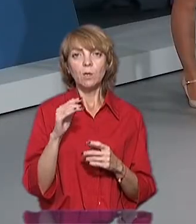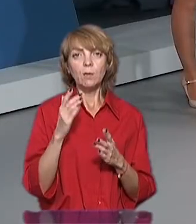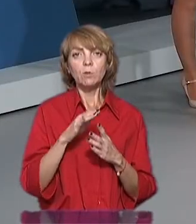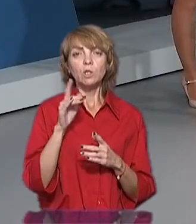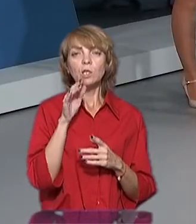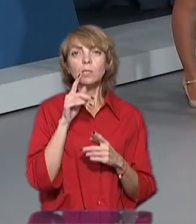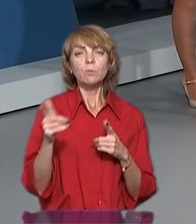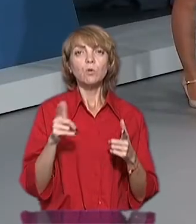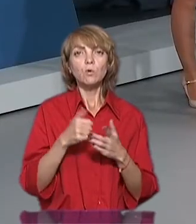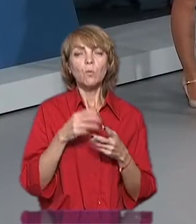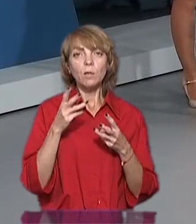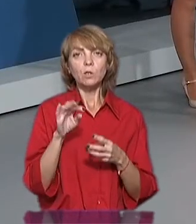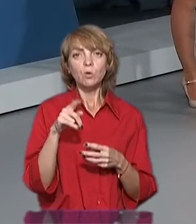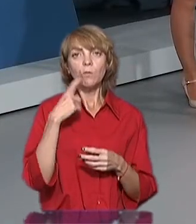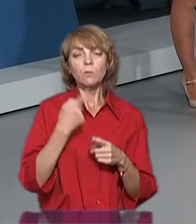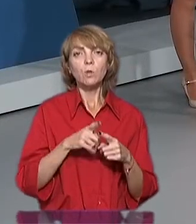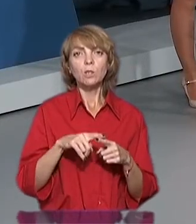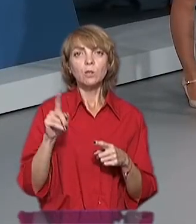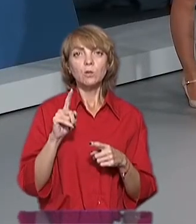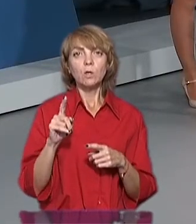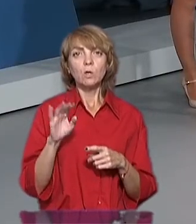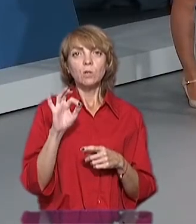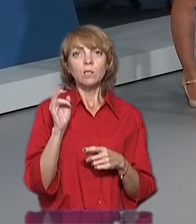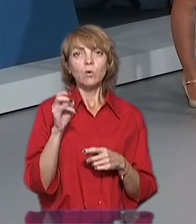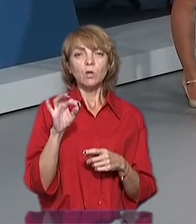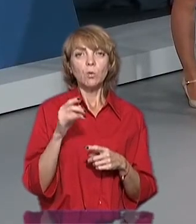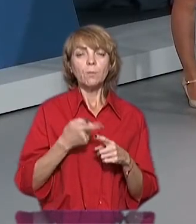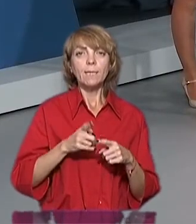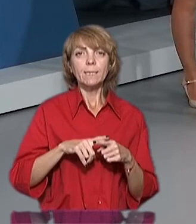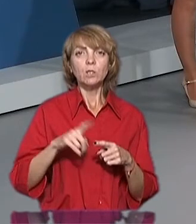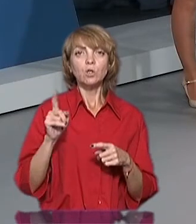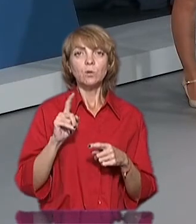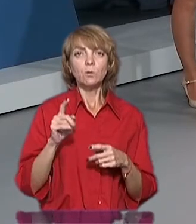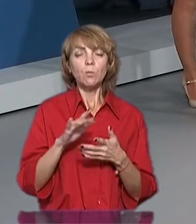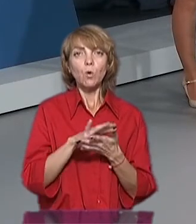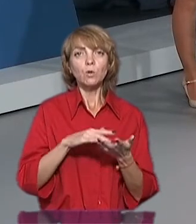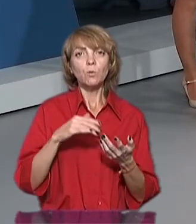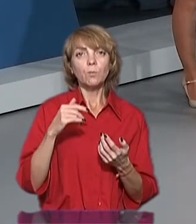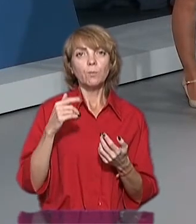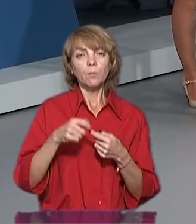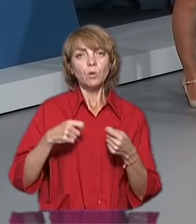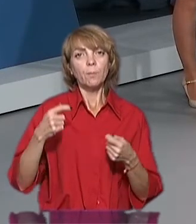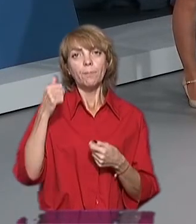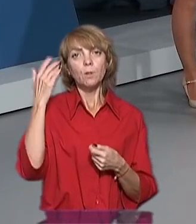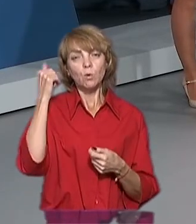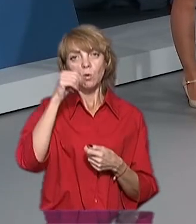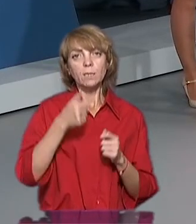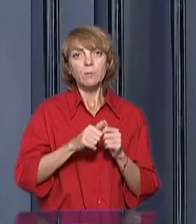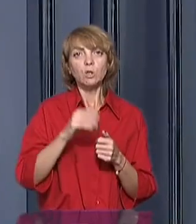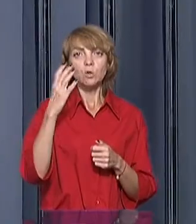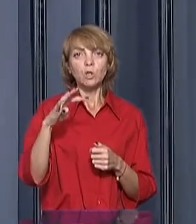підготовки до опалювання сезону оговорив про те, що Юрій Сидоренко про те, що протягом минулого року замінили 44